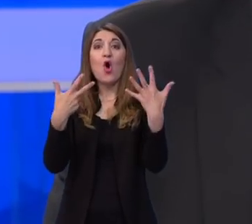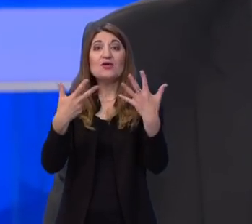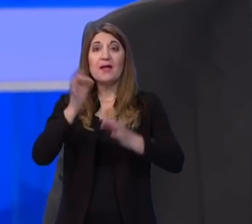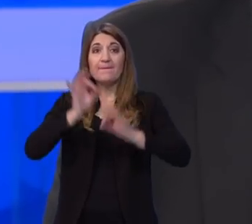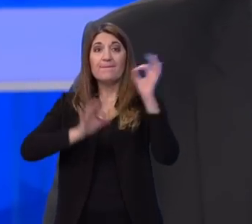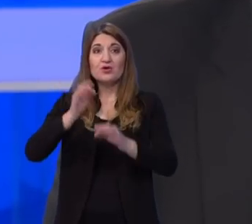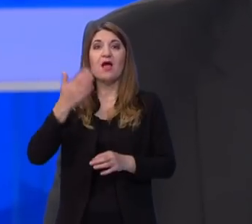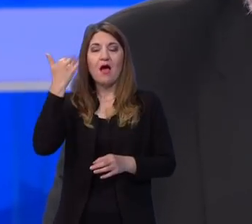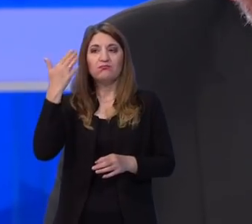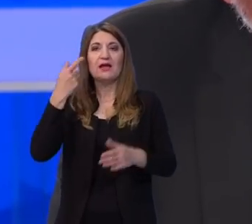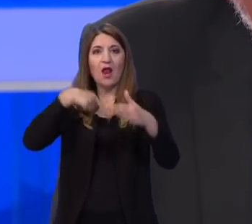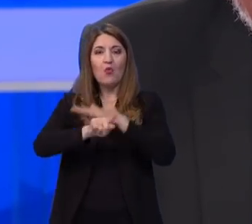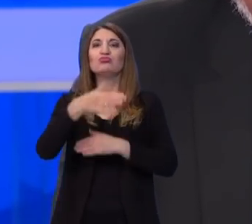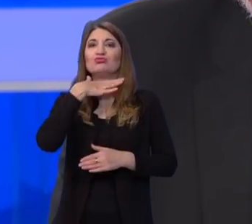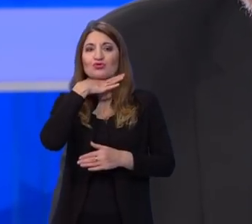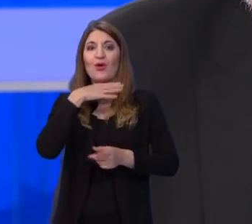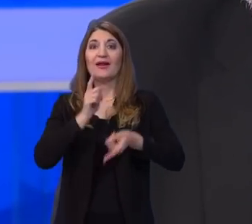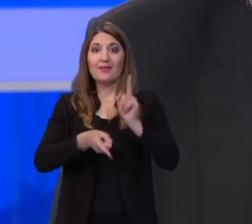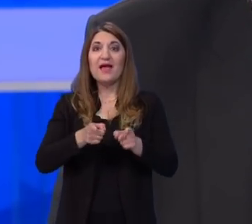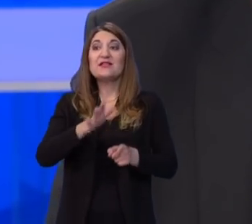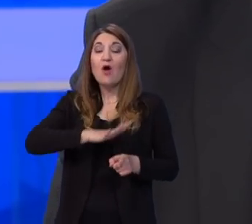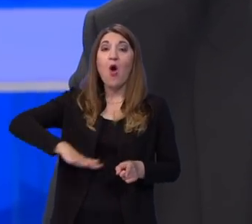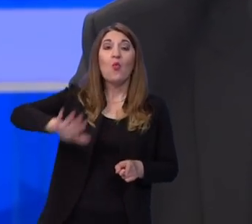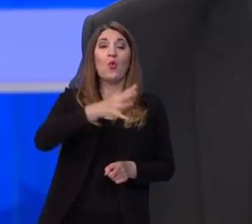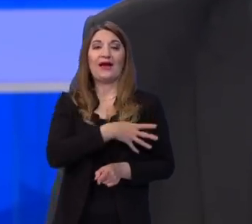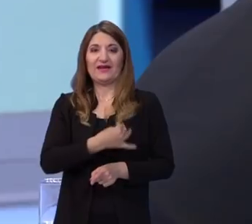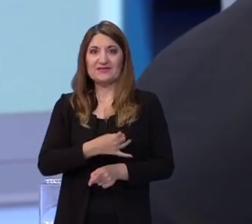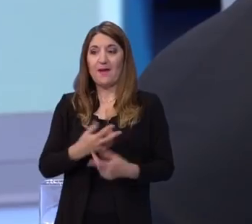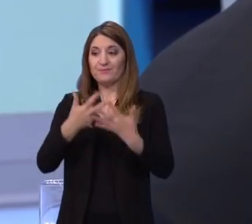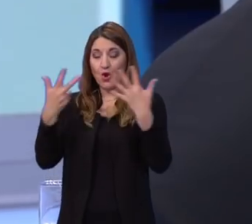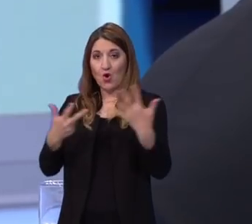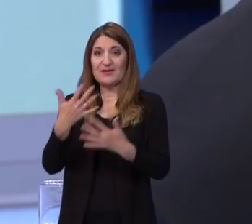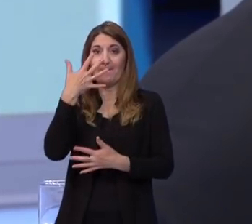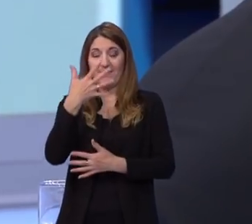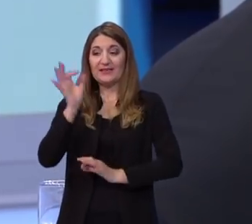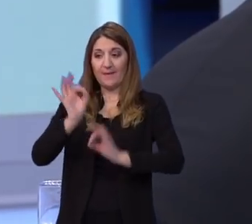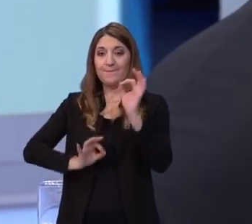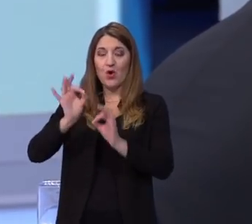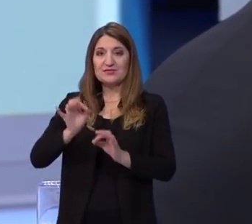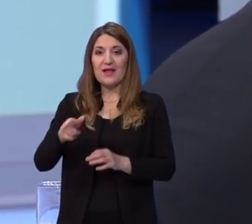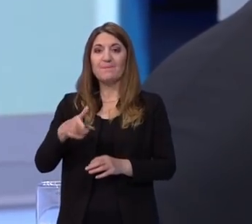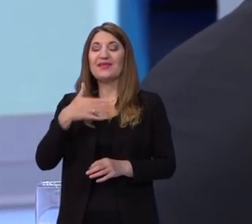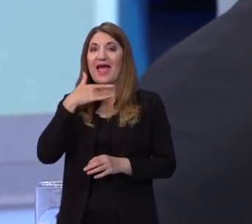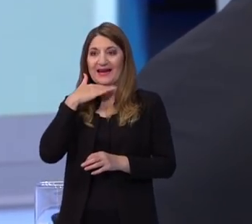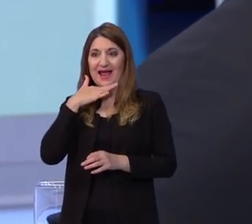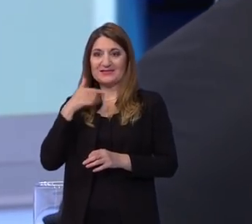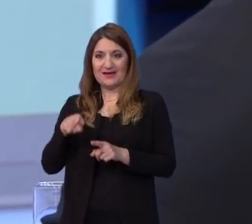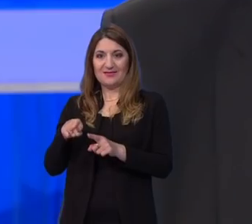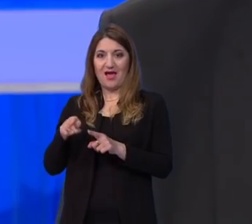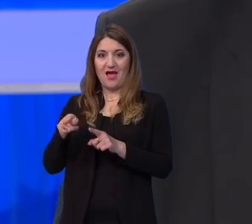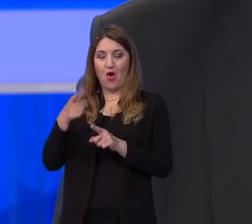nastave licem u lice na razini Hrvatske, 85% razredna nastava,